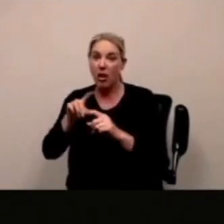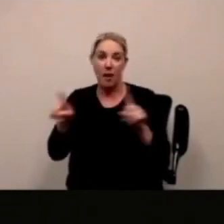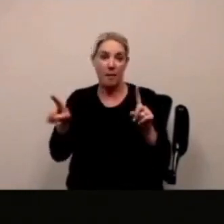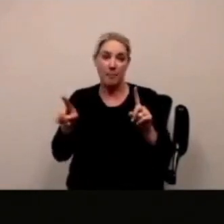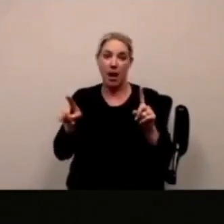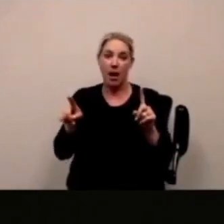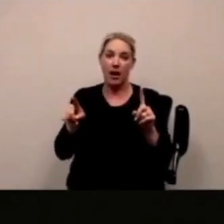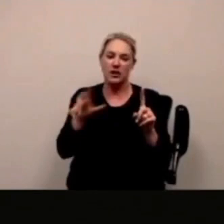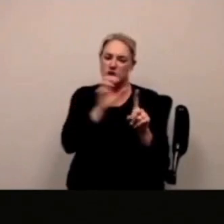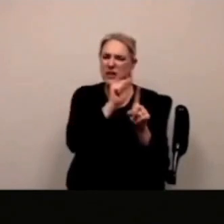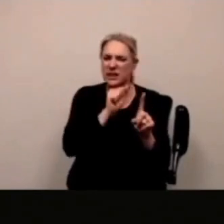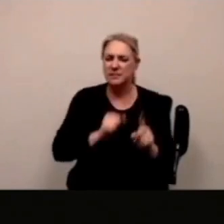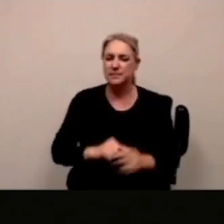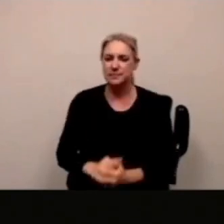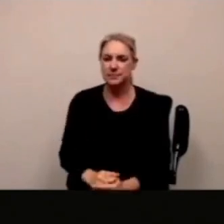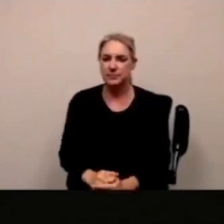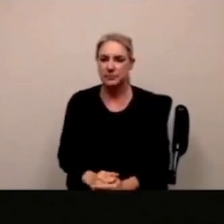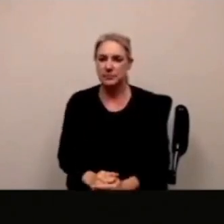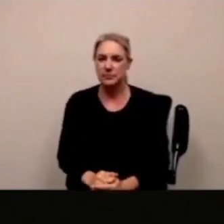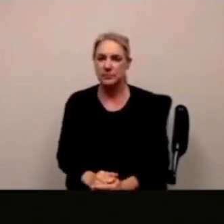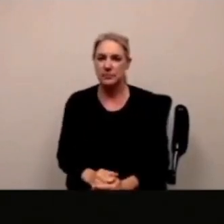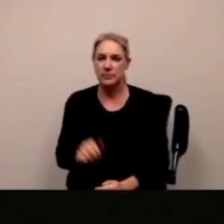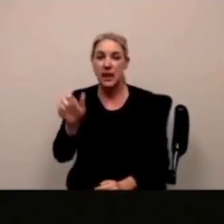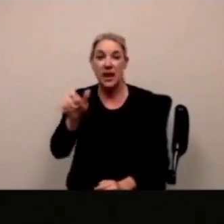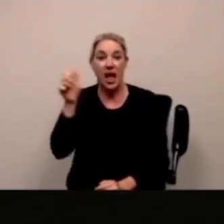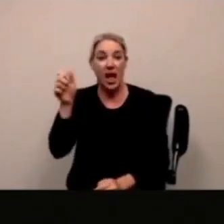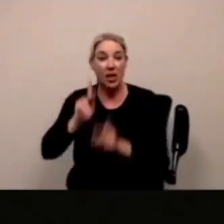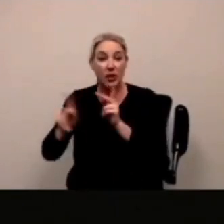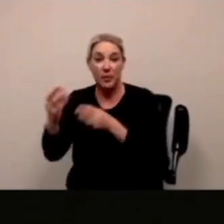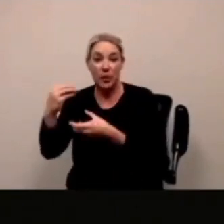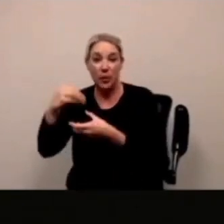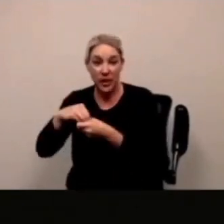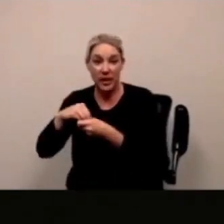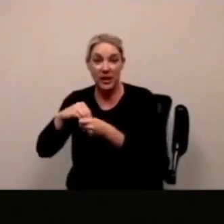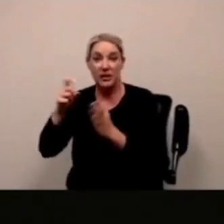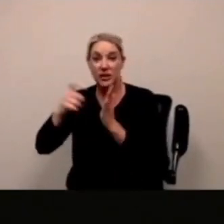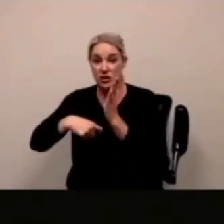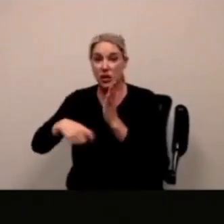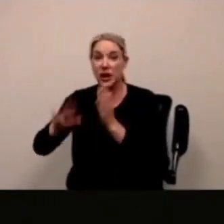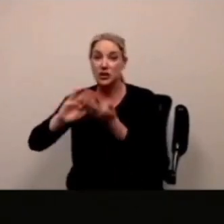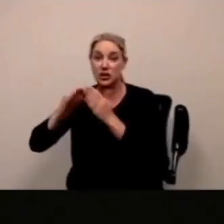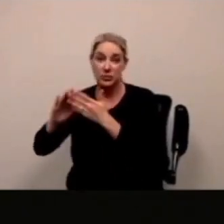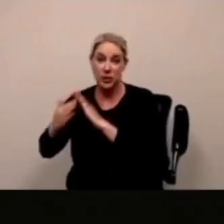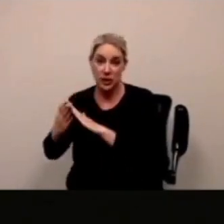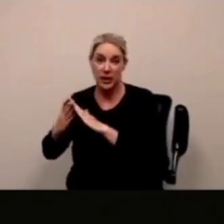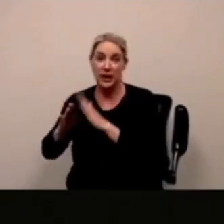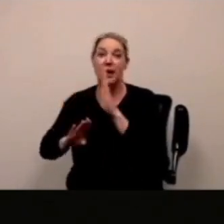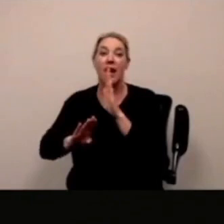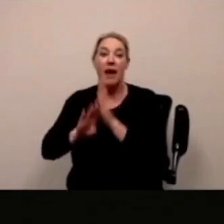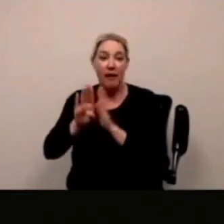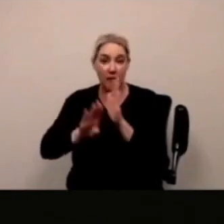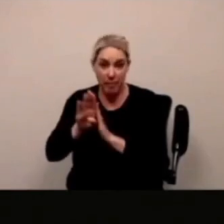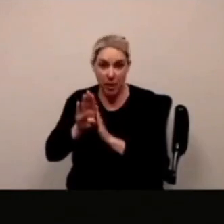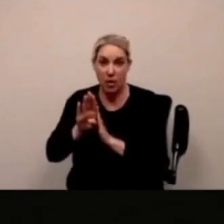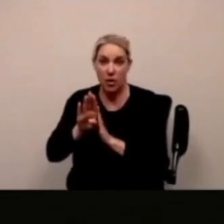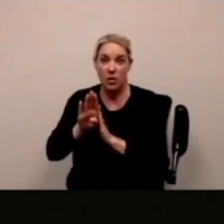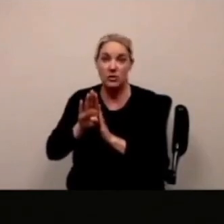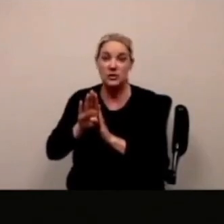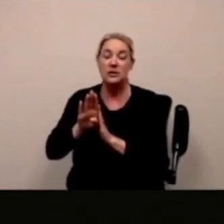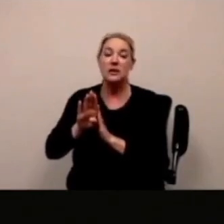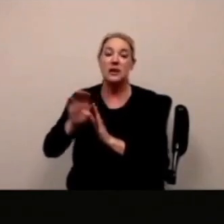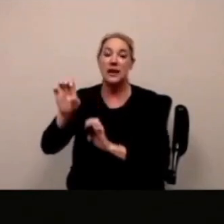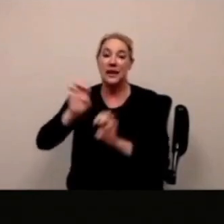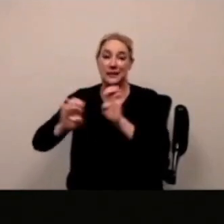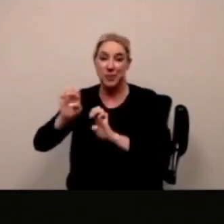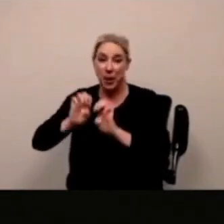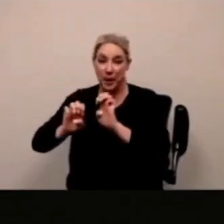non è impossibile ma ha la sua difficoltà un esperimento in questa direzione nella